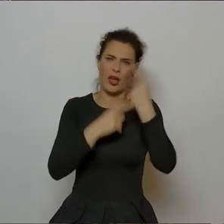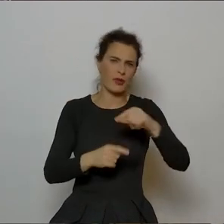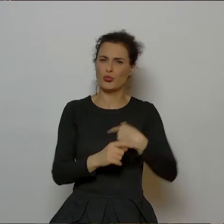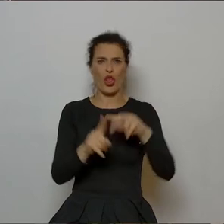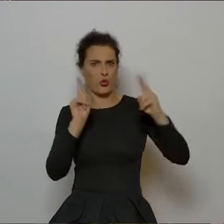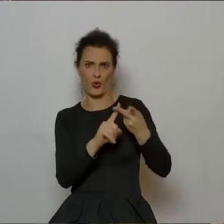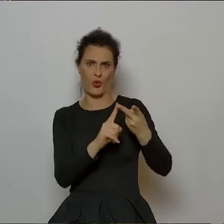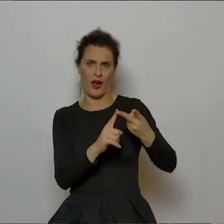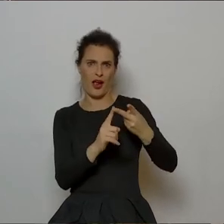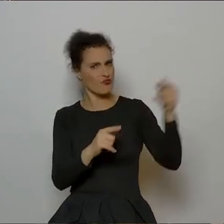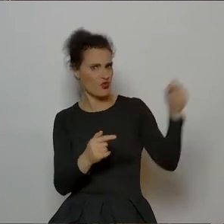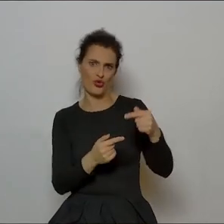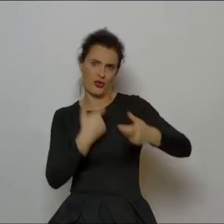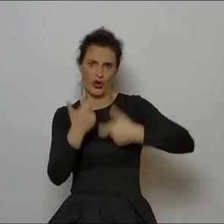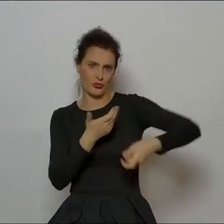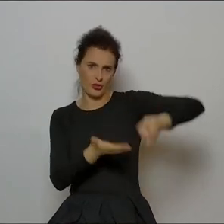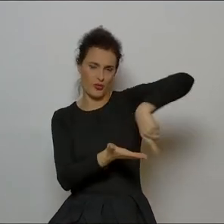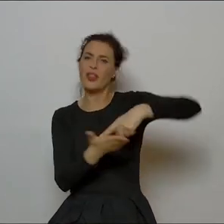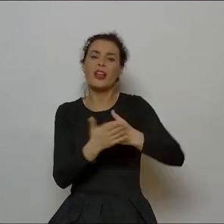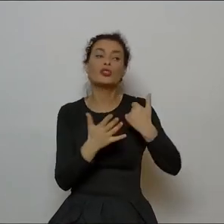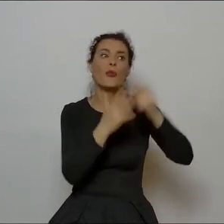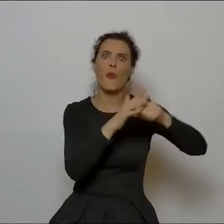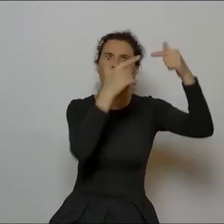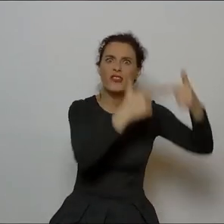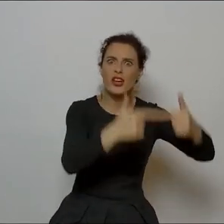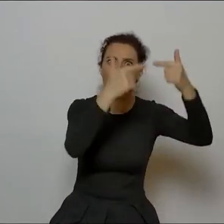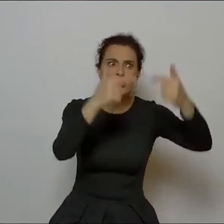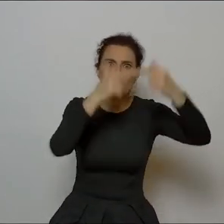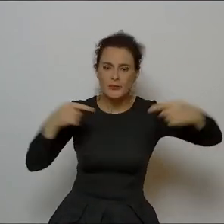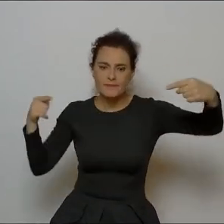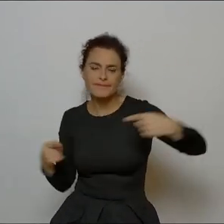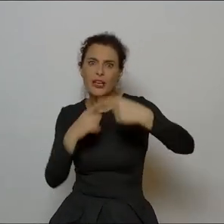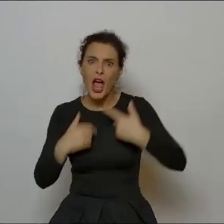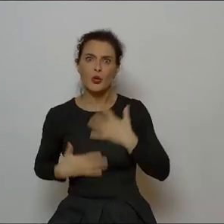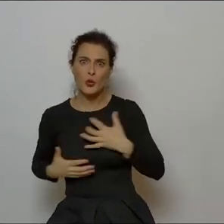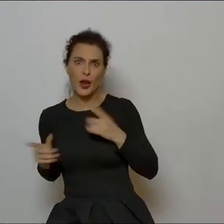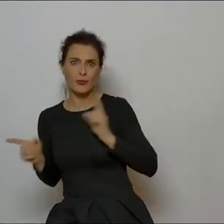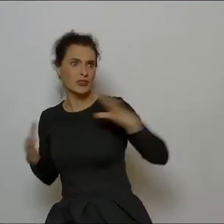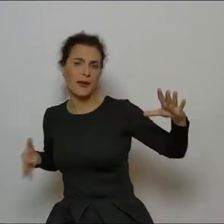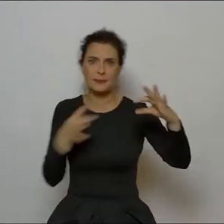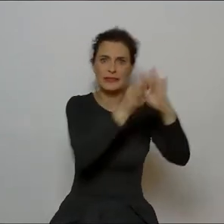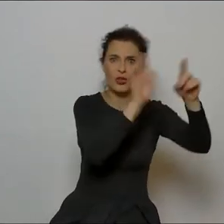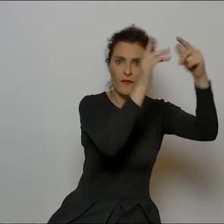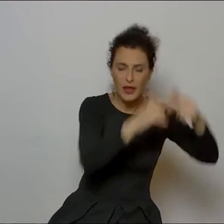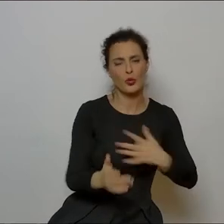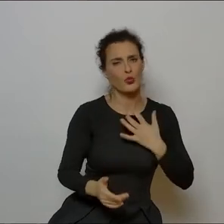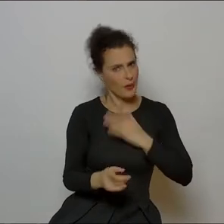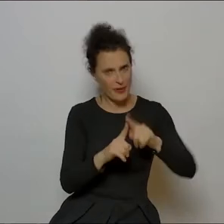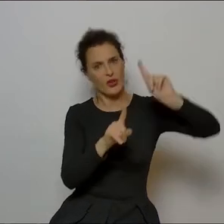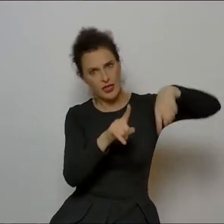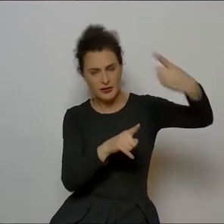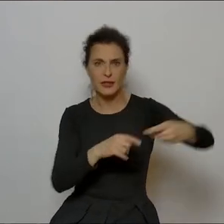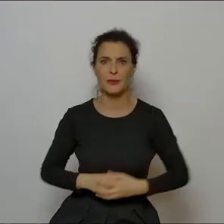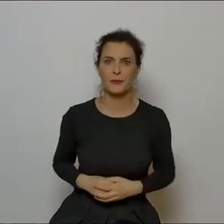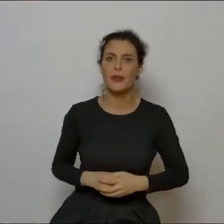tyle wierszy, które mają sobie muzykę. I ja czuję tę muzykę, także pewnie będzie kolejna. Polecam Wadę